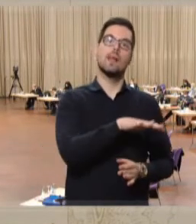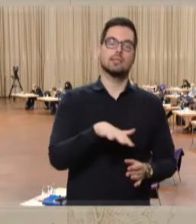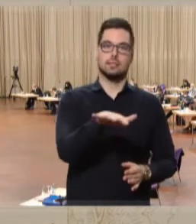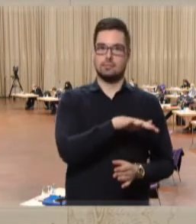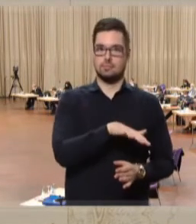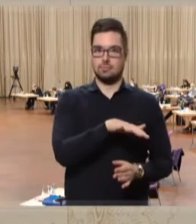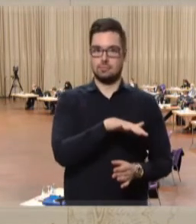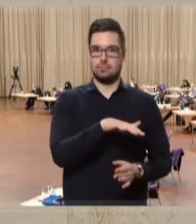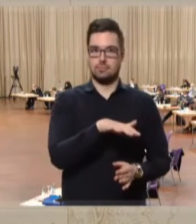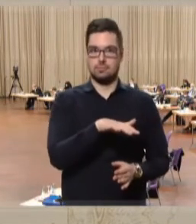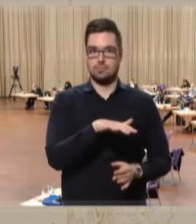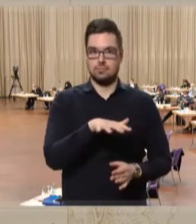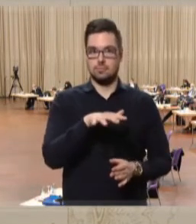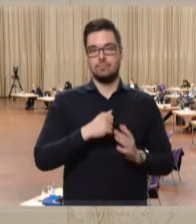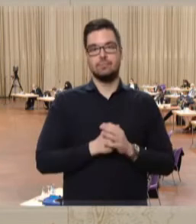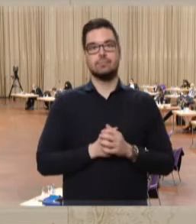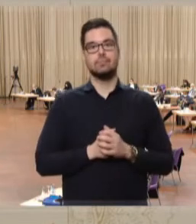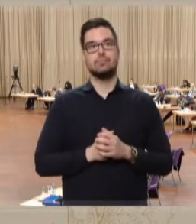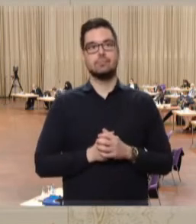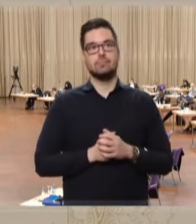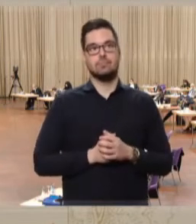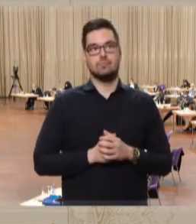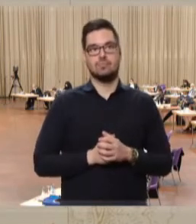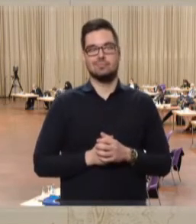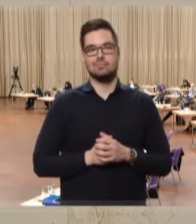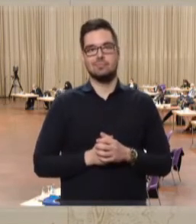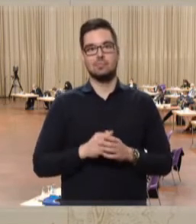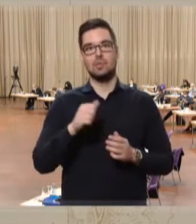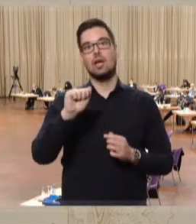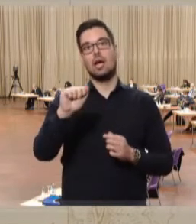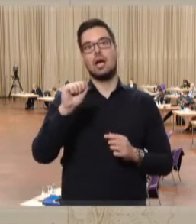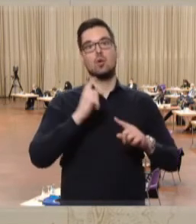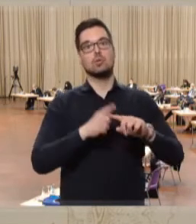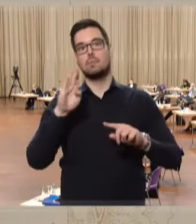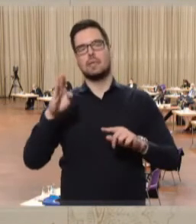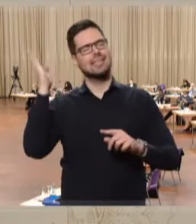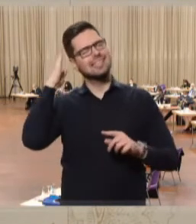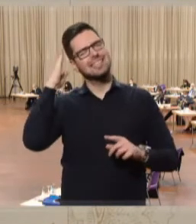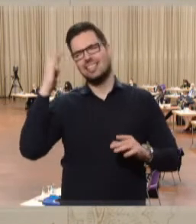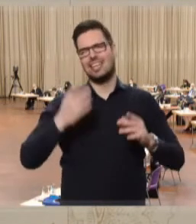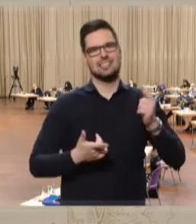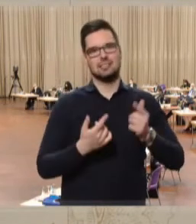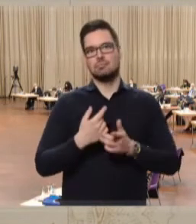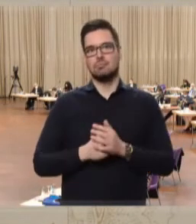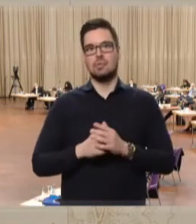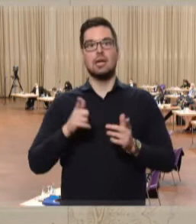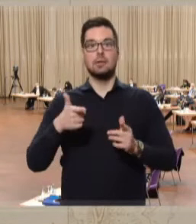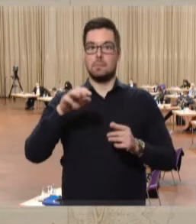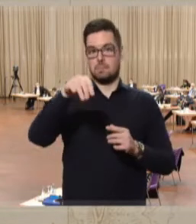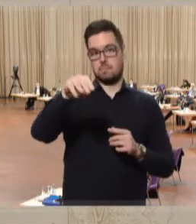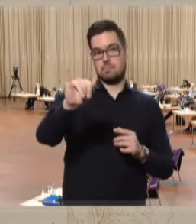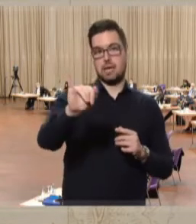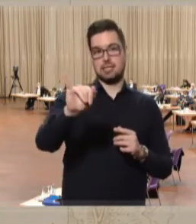6510 Grünland und des Bewertungszustandes A und B kennen wir alle. Wir erfreuen uns ab Mai